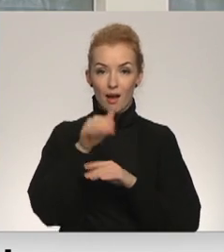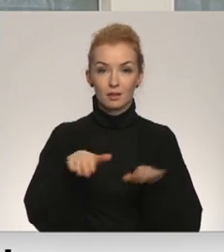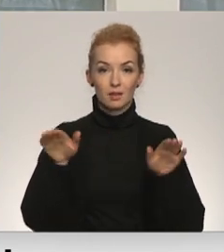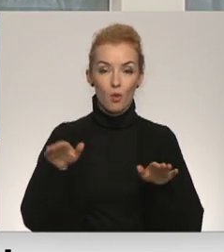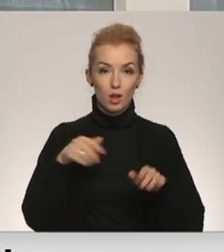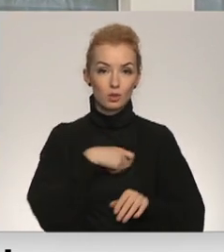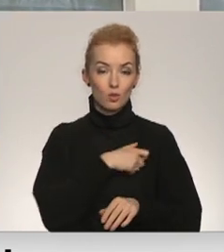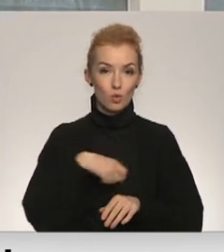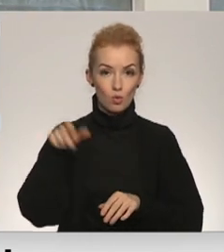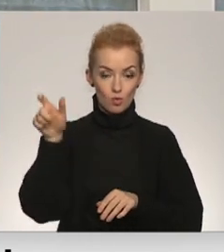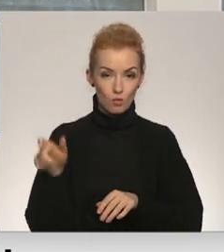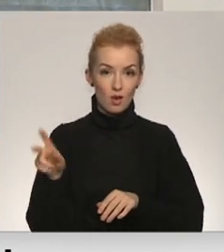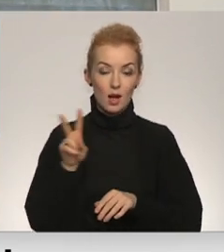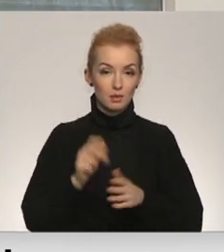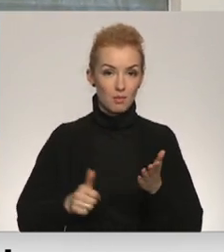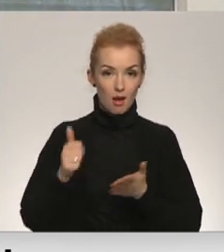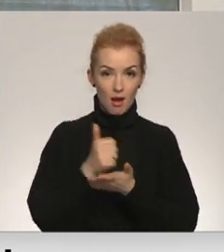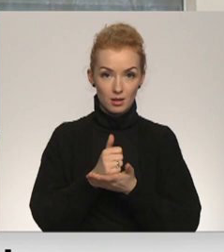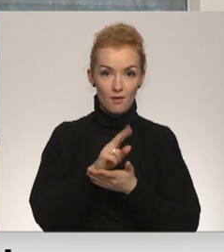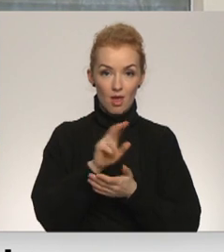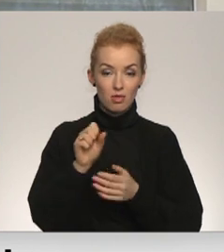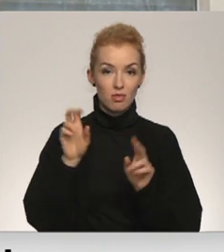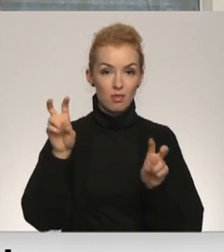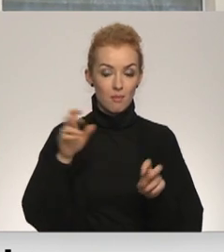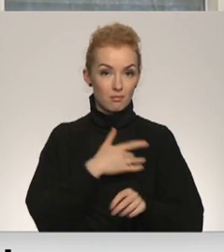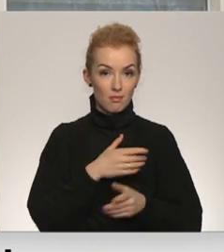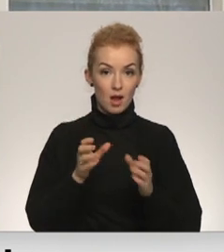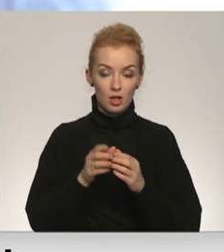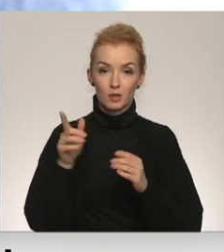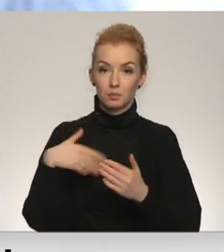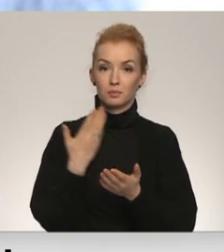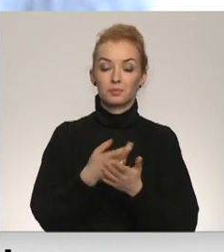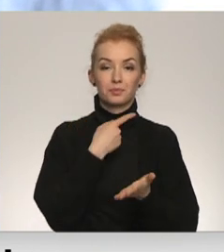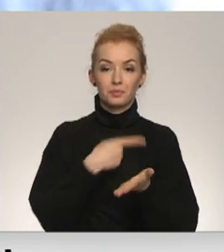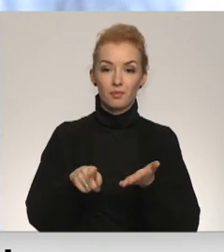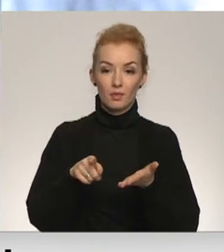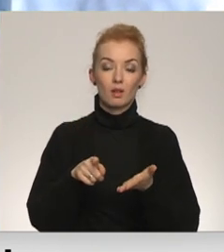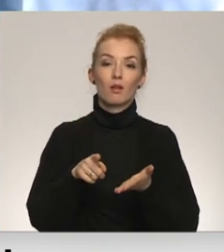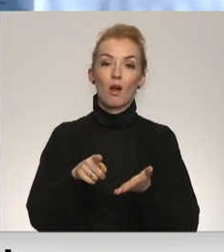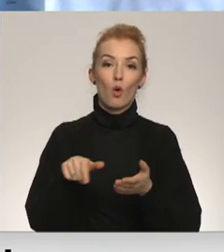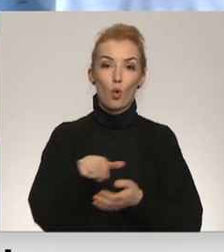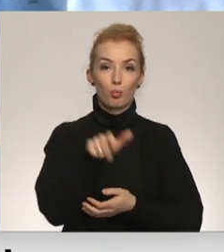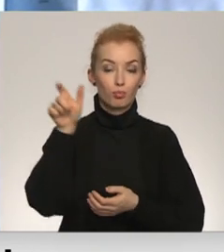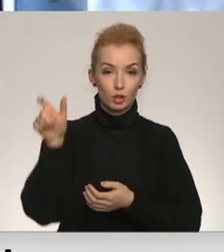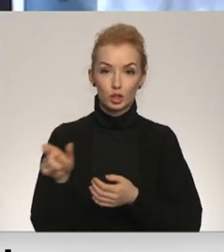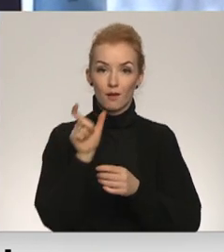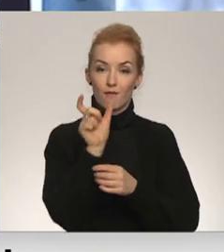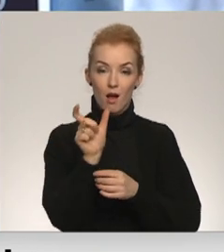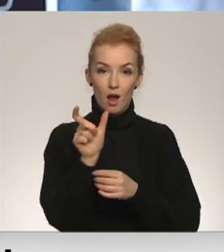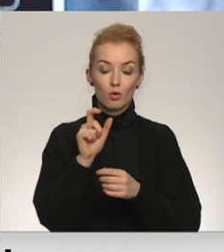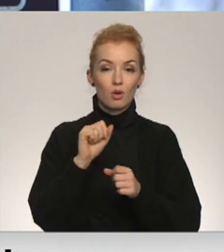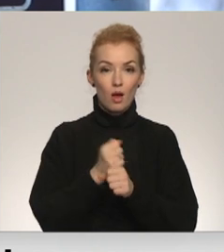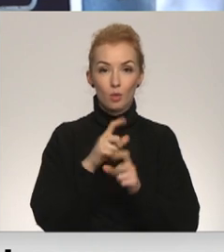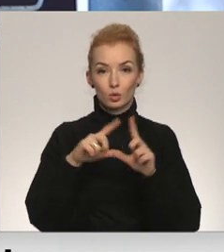domas deputāta Gunta Libeka, kurš pārstāv Nacionāla apvienība priekšlikumu, svītrot novadnieka raksnieka Andreja Upīša vārdu skrīva ar vidusskolas un